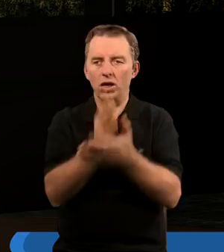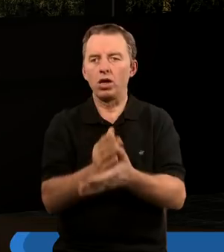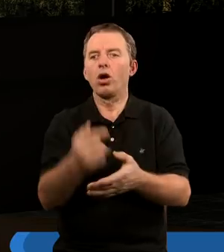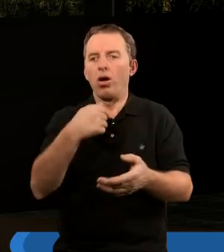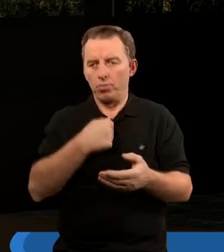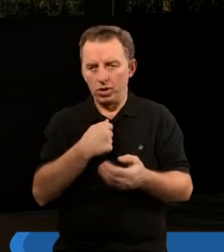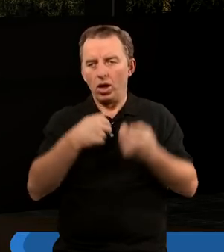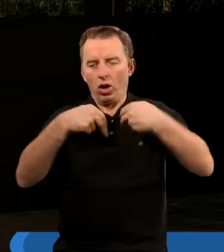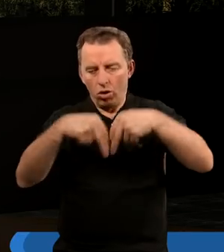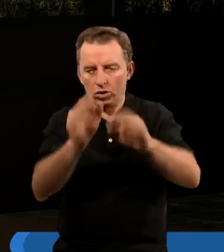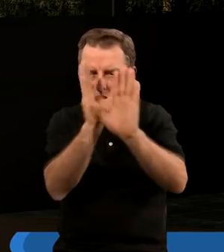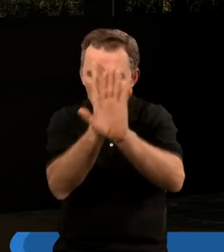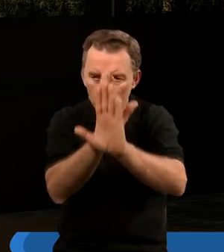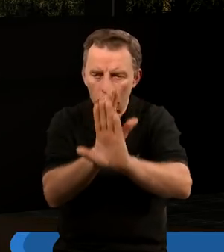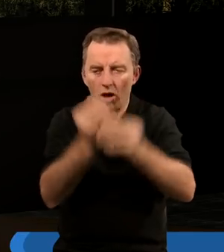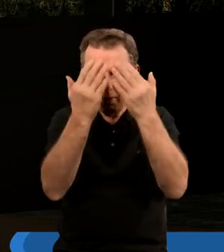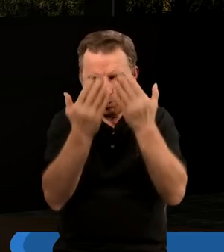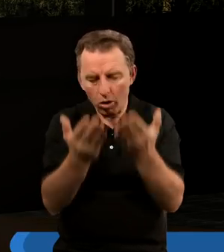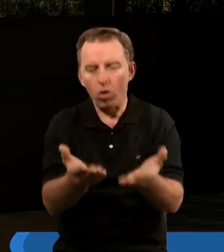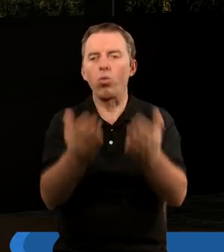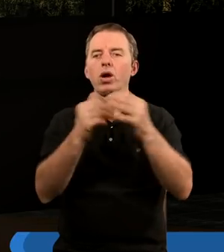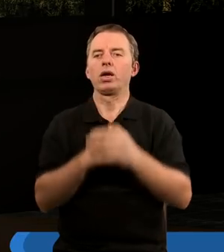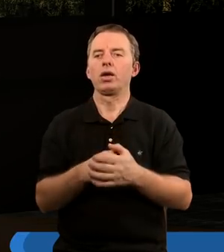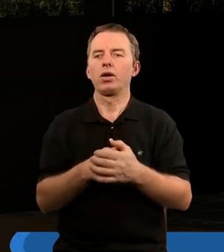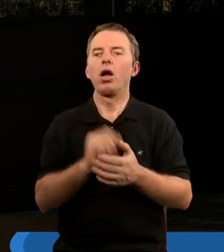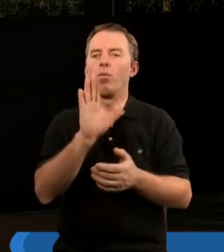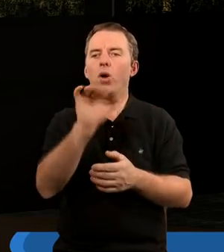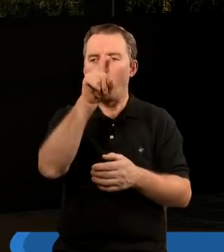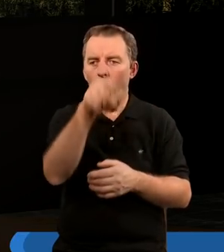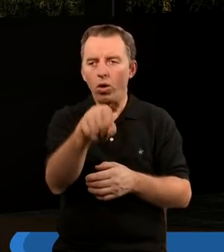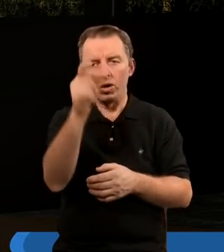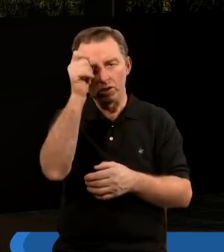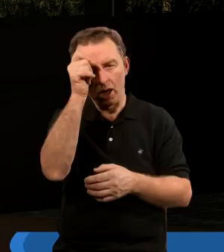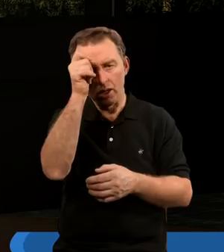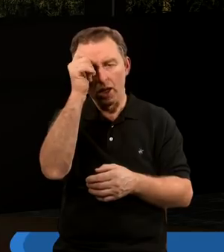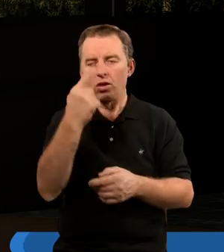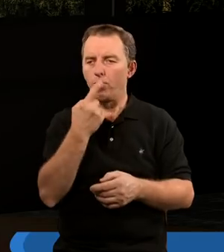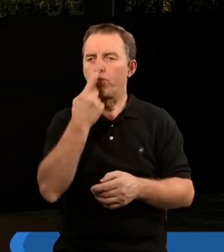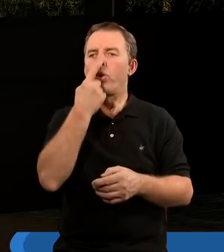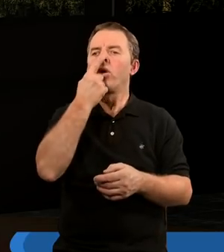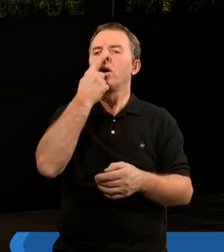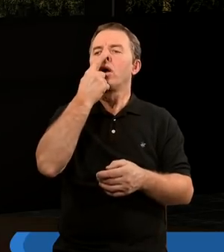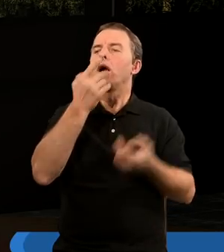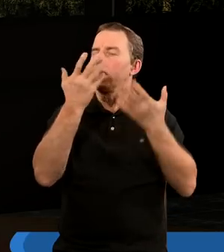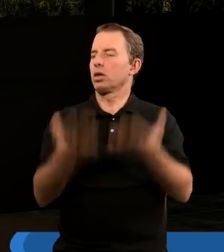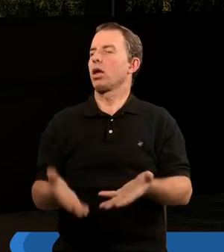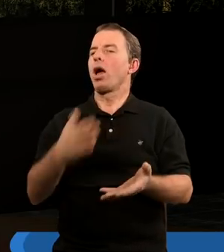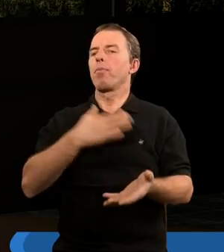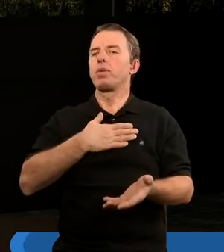tobie. Jak tylko mi odasz cześć, odasz pokłon. No bo on z taką pychą rości